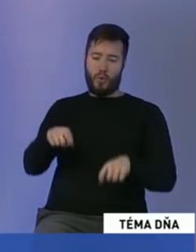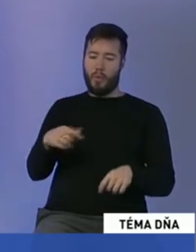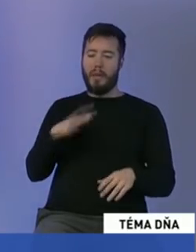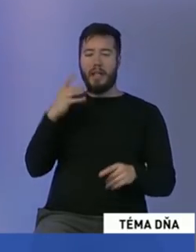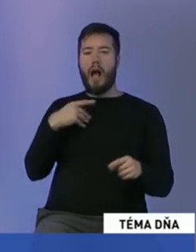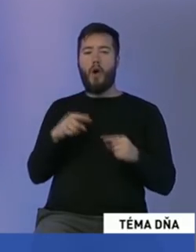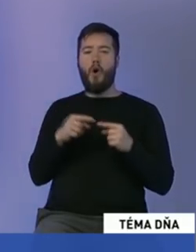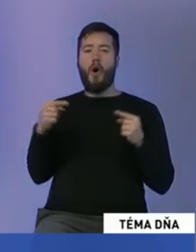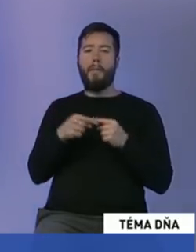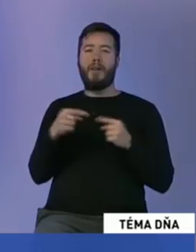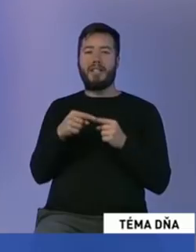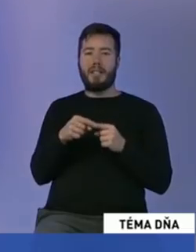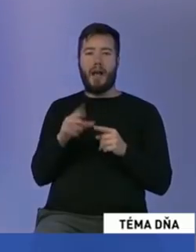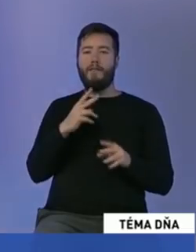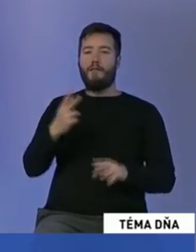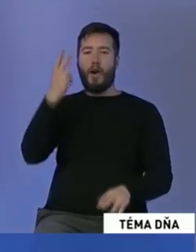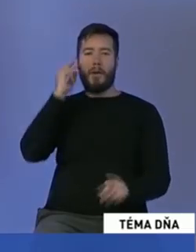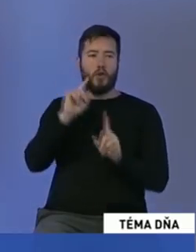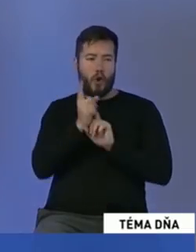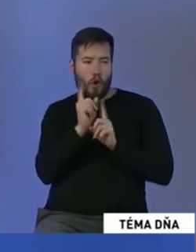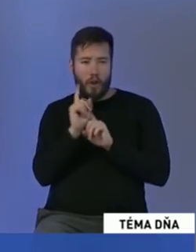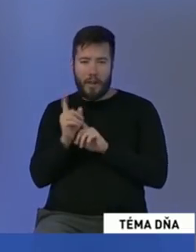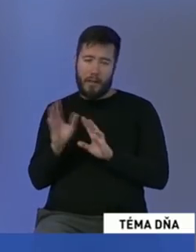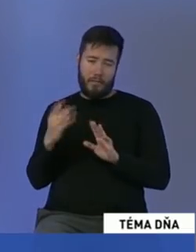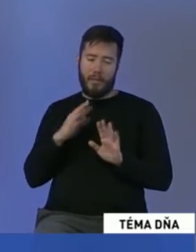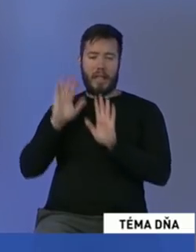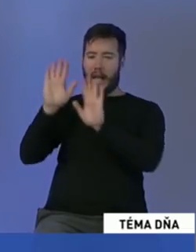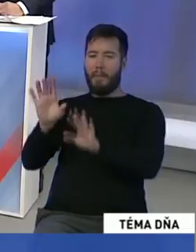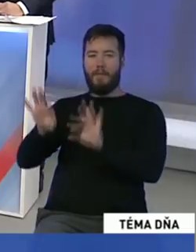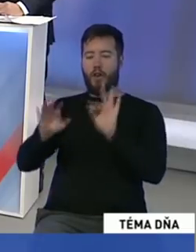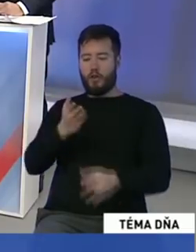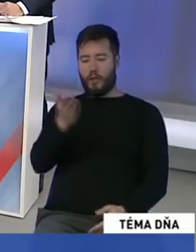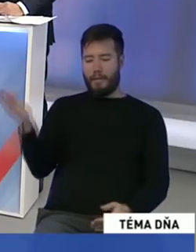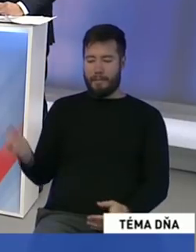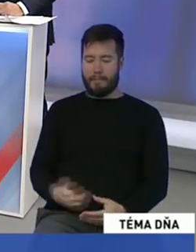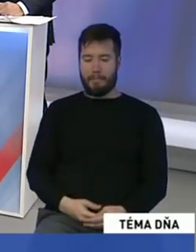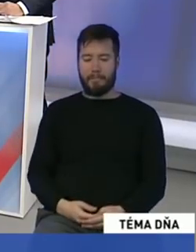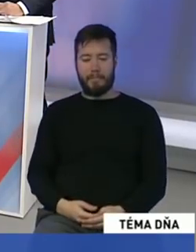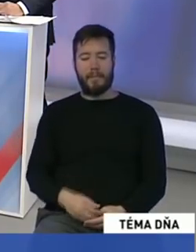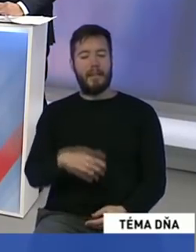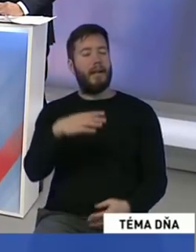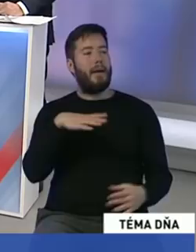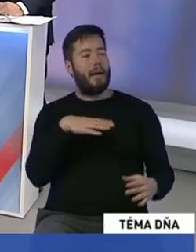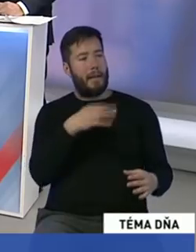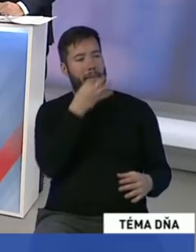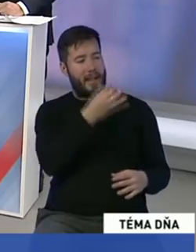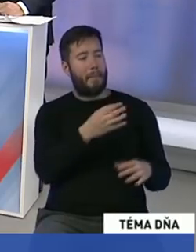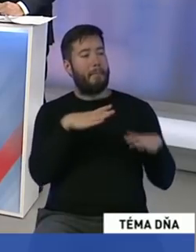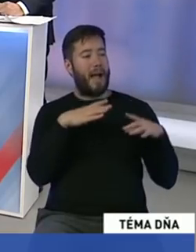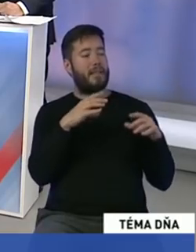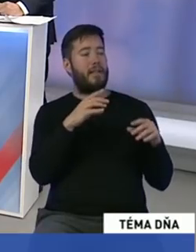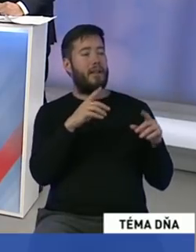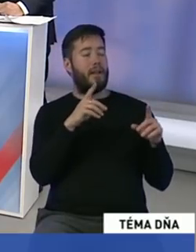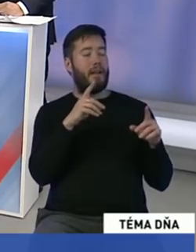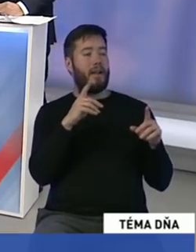krájame zajaca a dohadujeme sa na tom, kto bude míster vnútre. Pán Hatas, pýtam sa aj preto, pretože keď tu bol Jaroslav Nať z Olano v téme dňa, povedal, že vraj